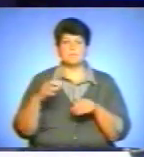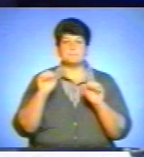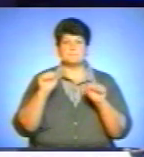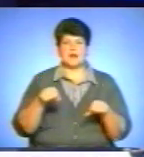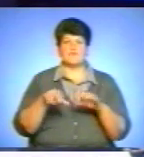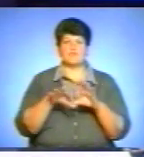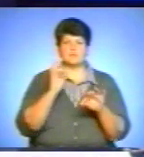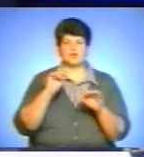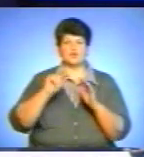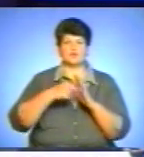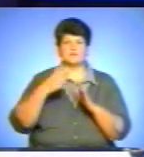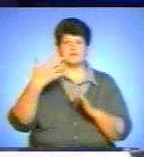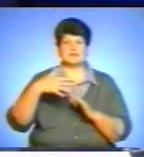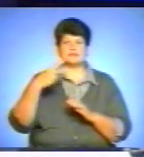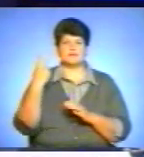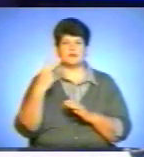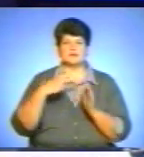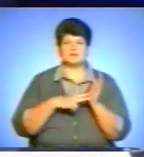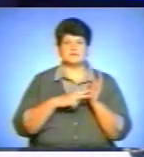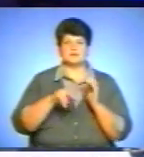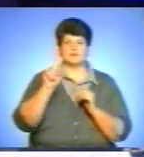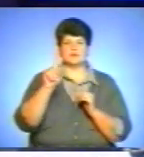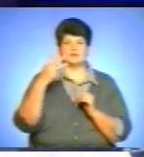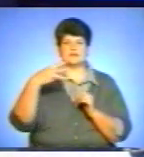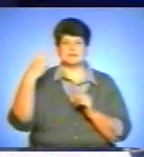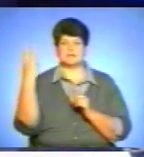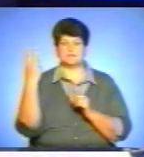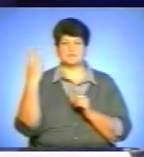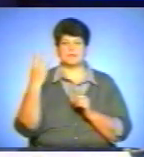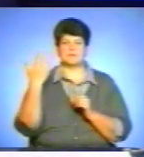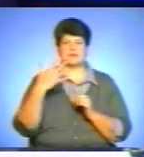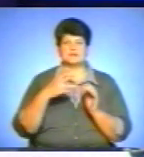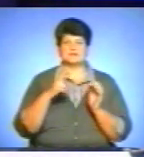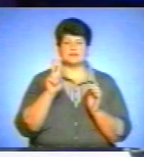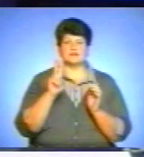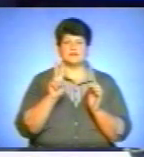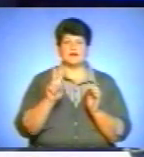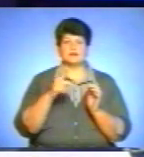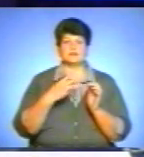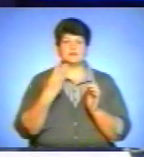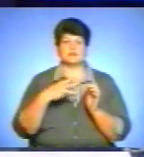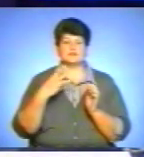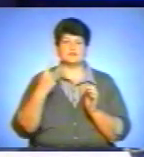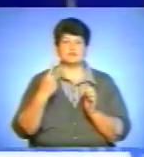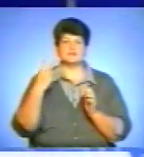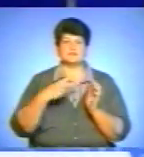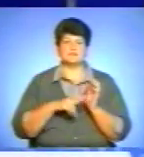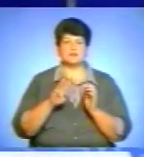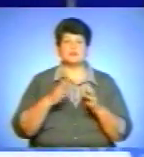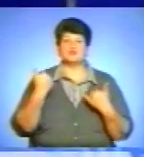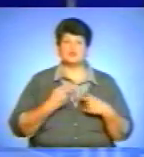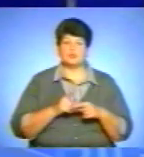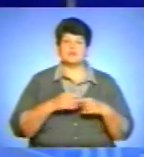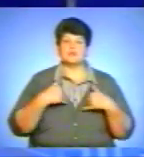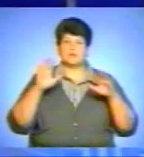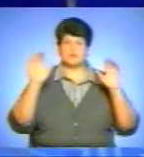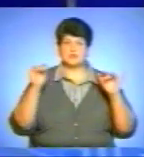Довідки за телефоном 52-71-33. За цьому я з вами прощаюся.